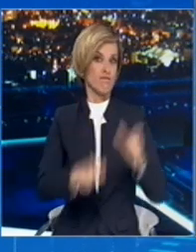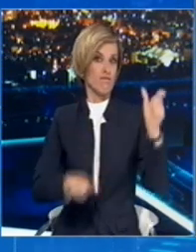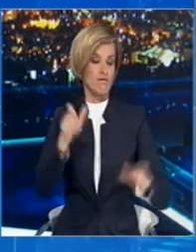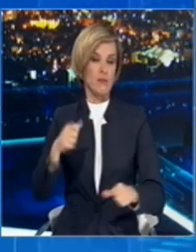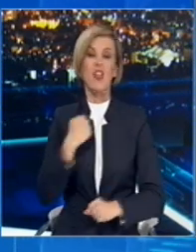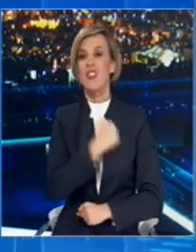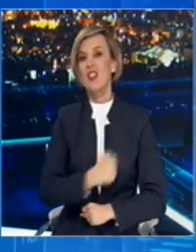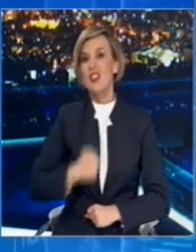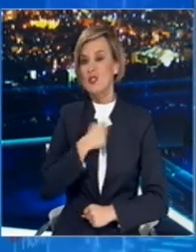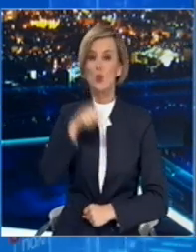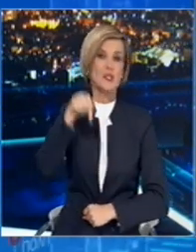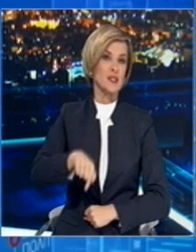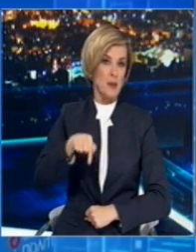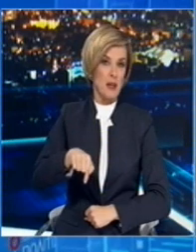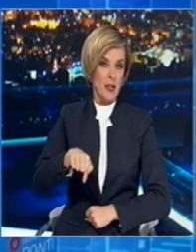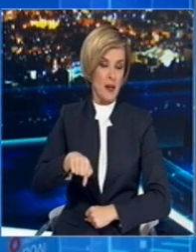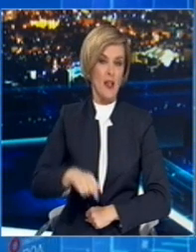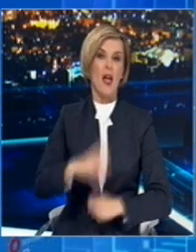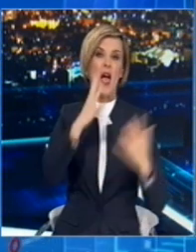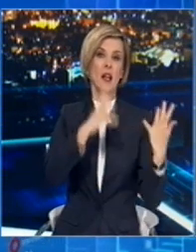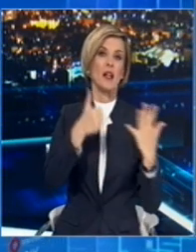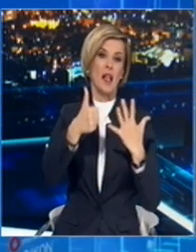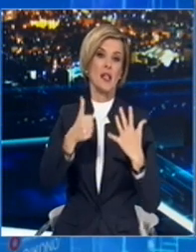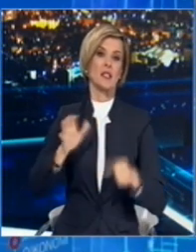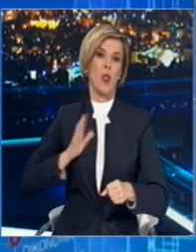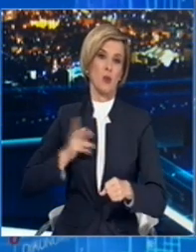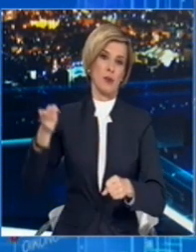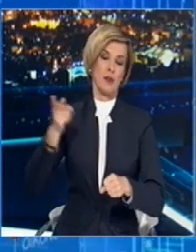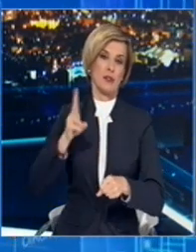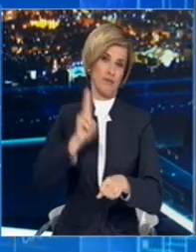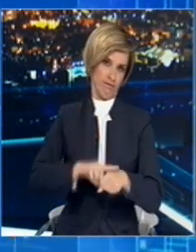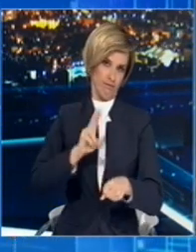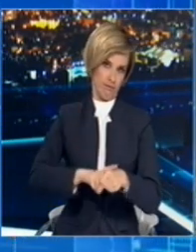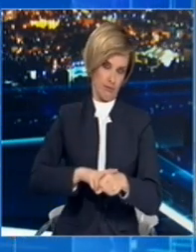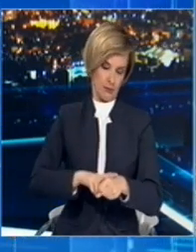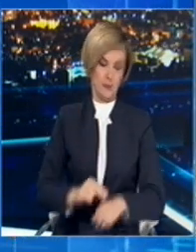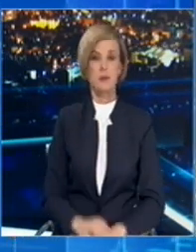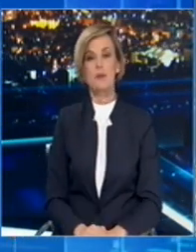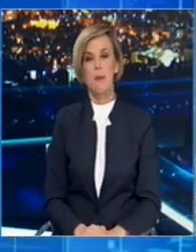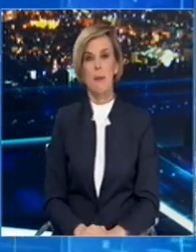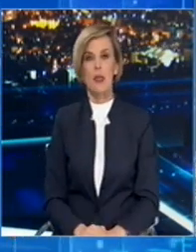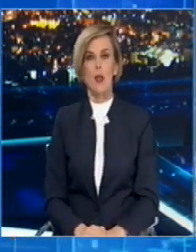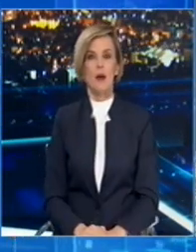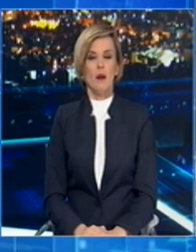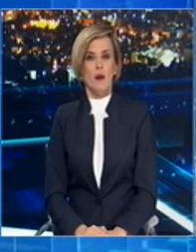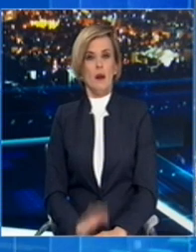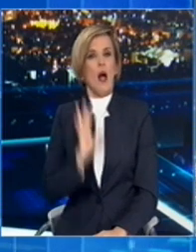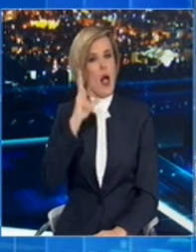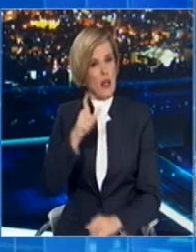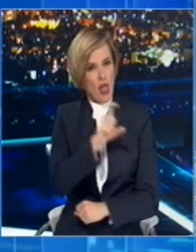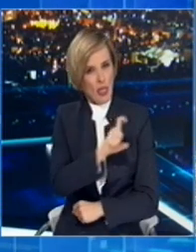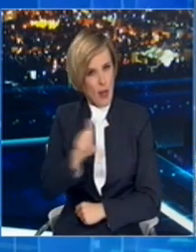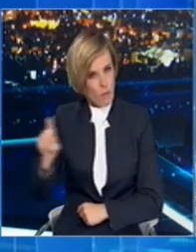96 συνάνθρωποι μας έχασαν τη ζωή τους κατά τη διάκεια των τελευταίων 24 αιών. Σύμφωνα με την εβδομαδιαία ενημέρωση της